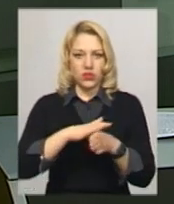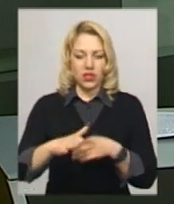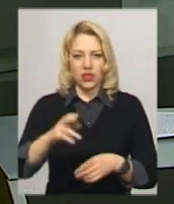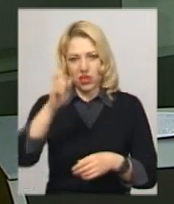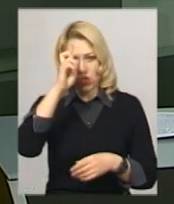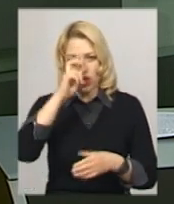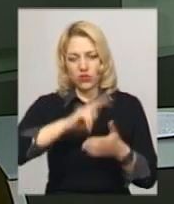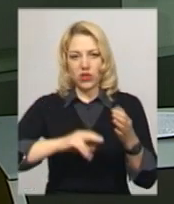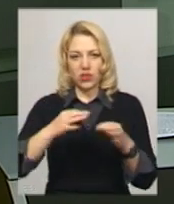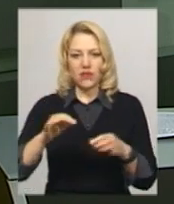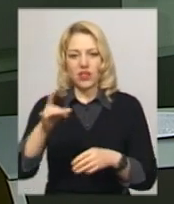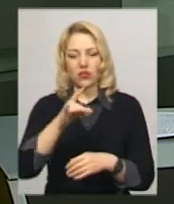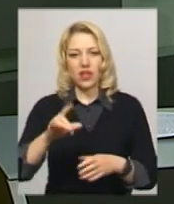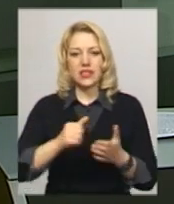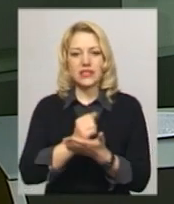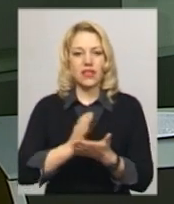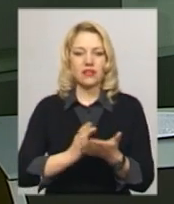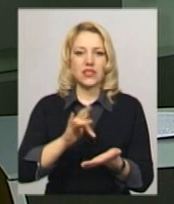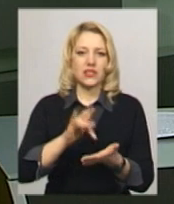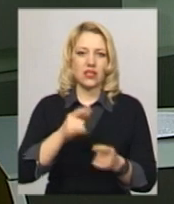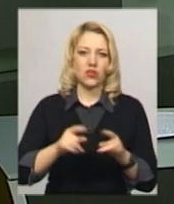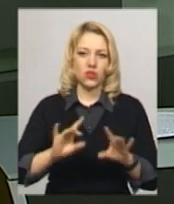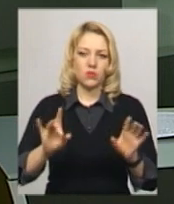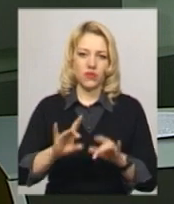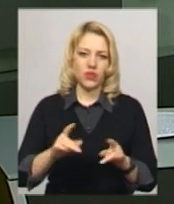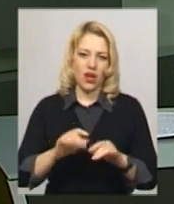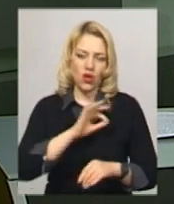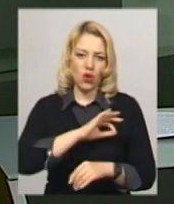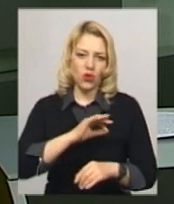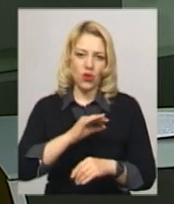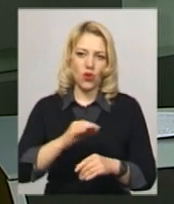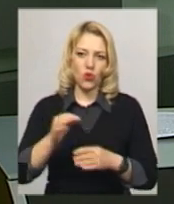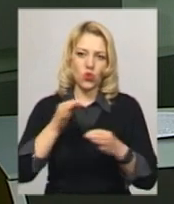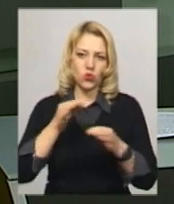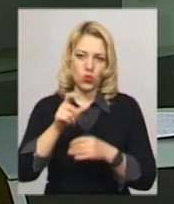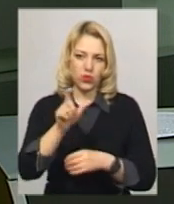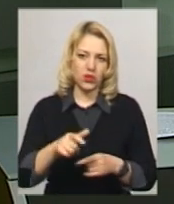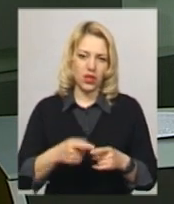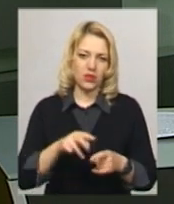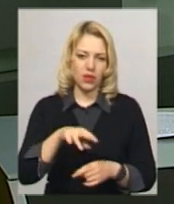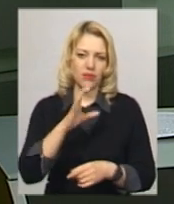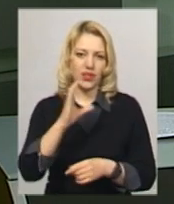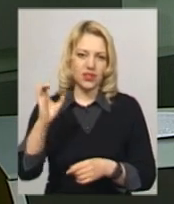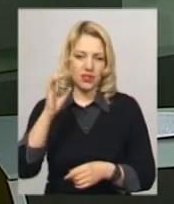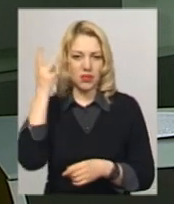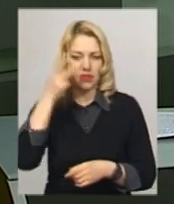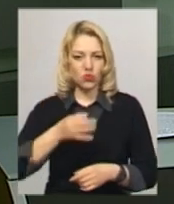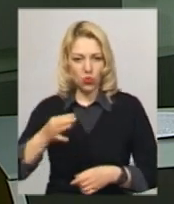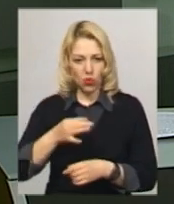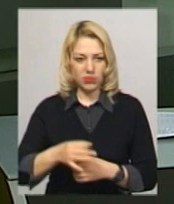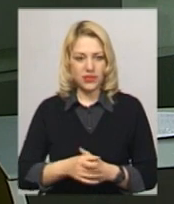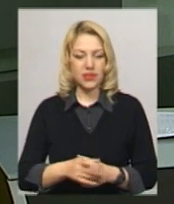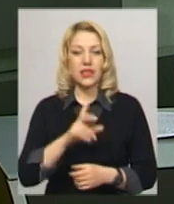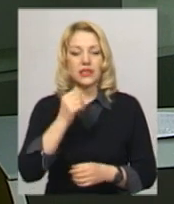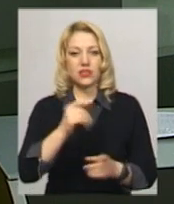акредитацію в регіональних сервісних центрах, розповідає провідний консультант, адміністратор регіонального центру МВС Хмельницької області Ганна Гарматюк.